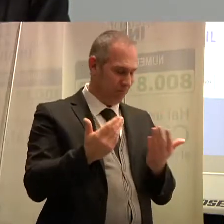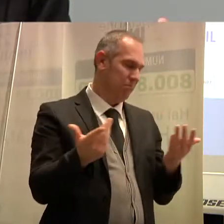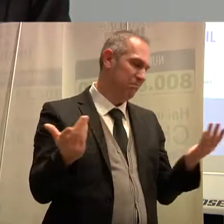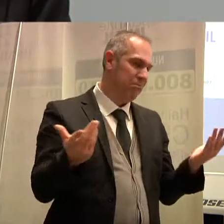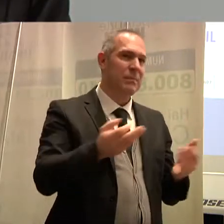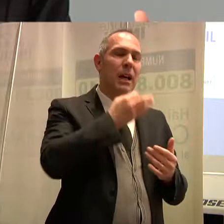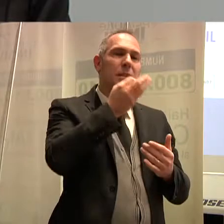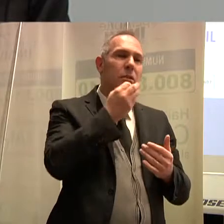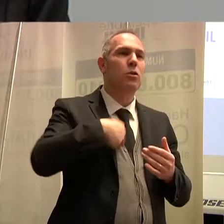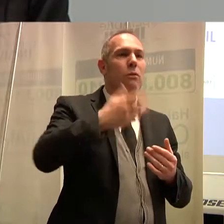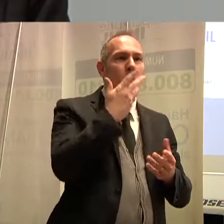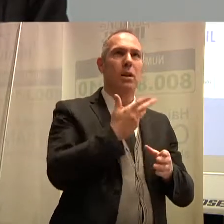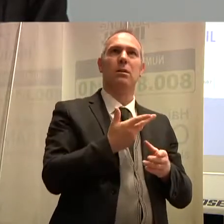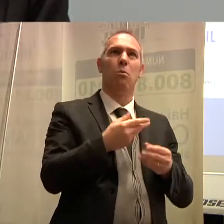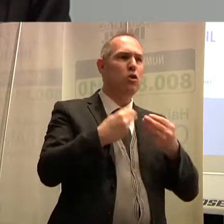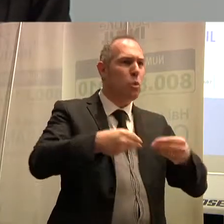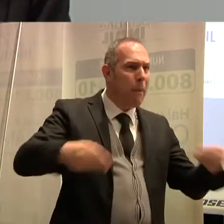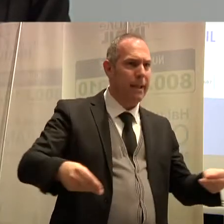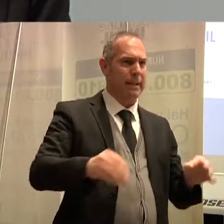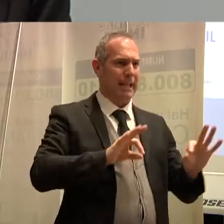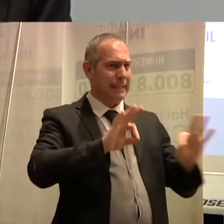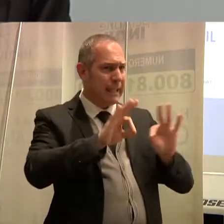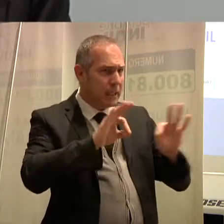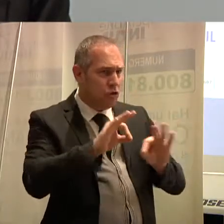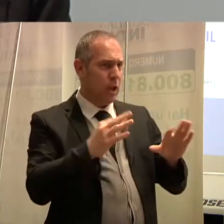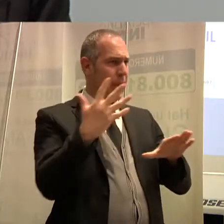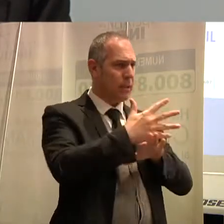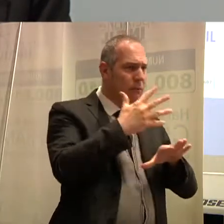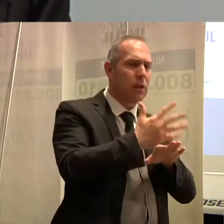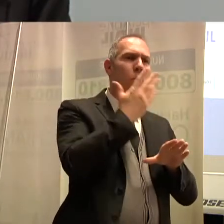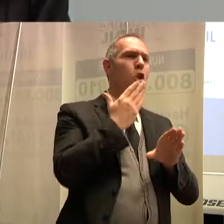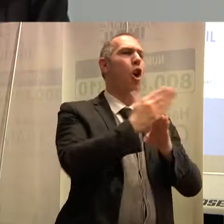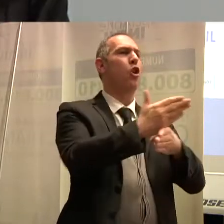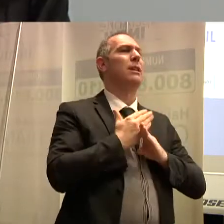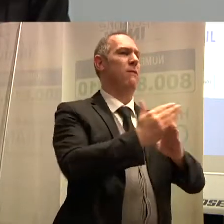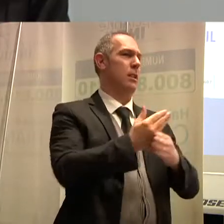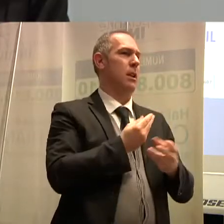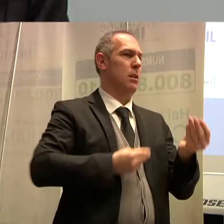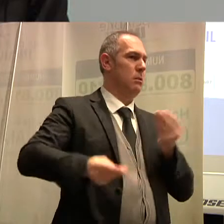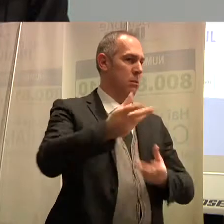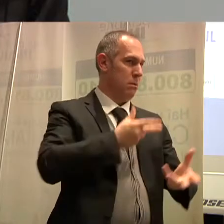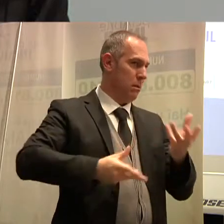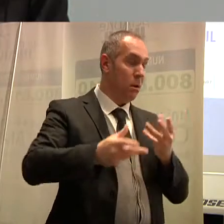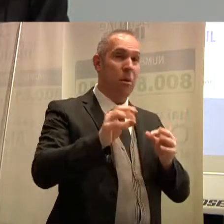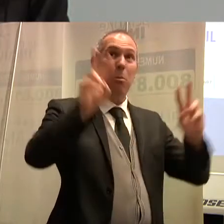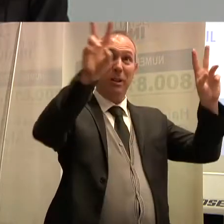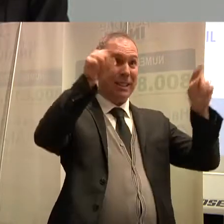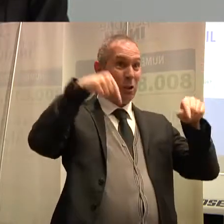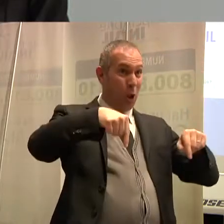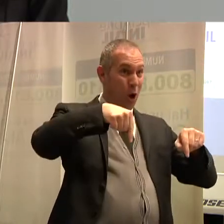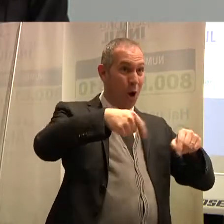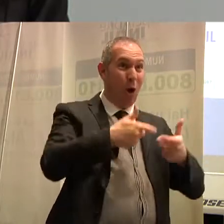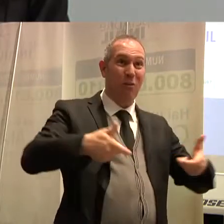condividere gli strumenti, strategie, interventi, come abbiamo anche scritto nel titolo del nostro convegno di oggi. Oggi,